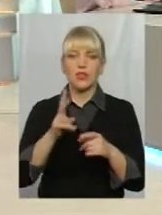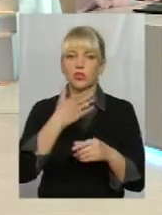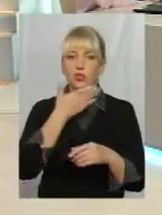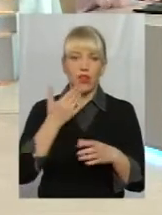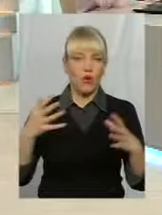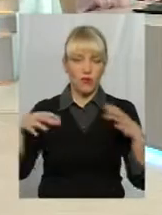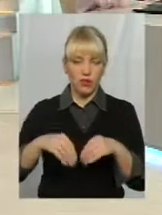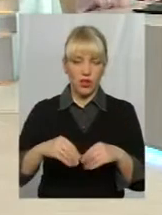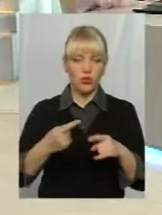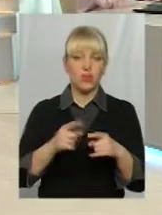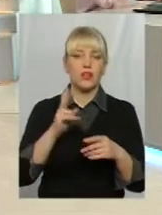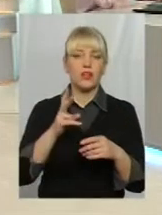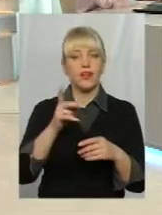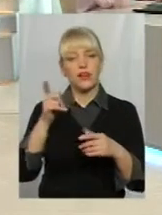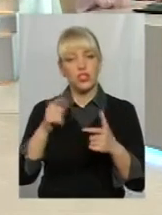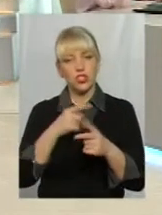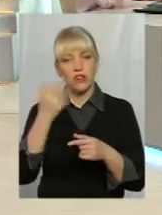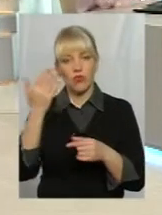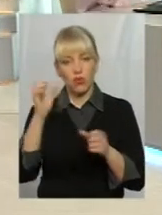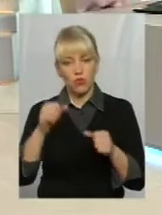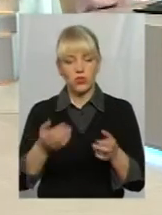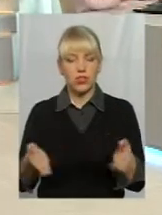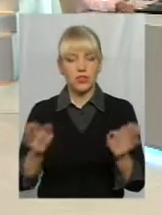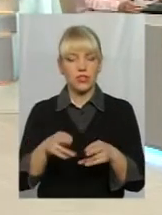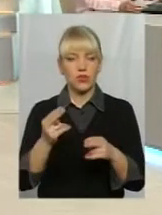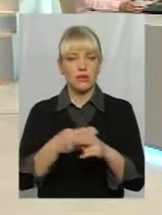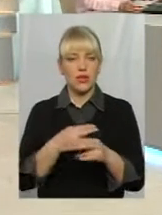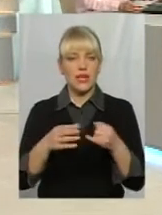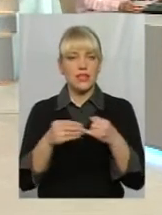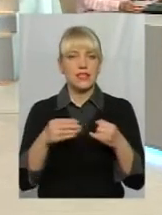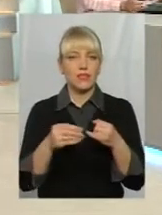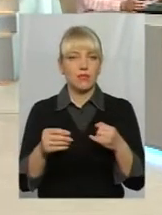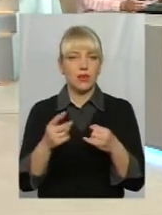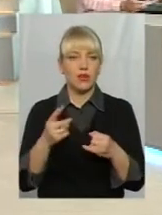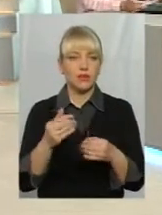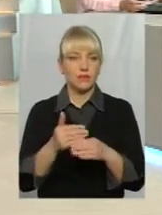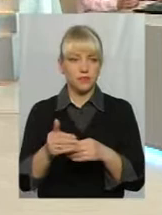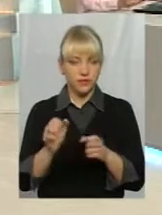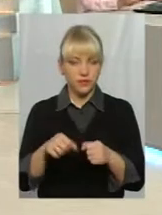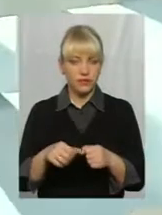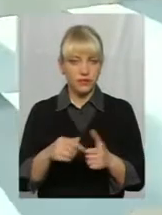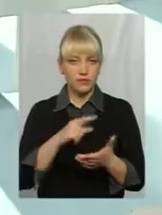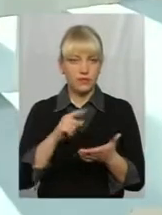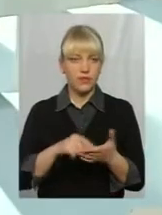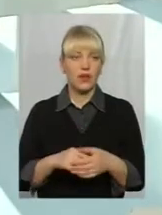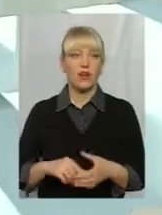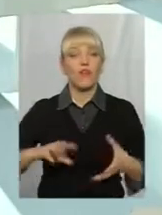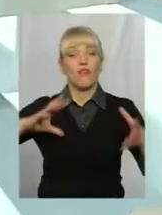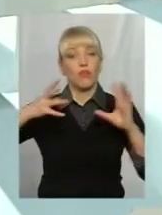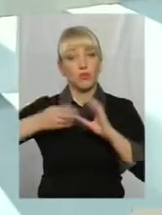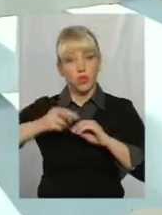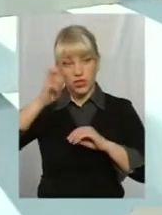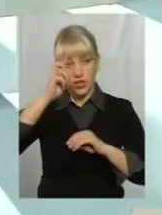'єднуються, вони можуть взагалі залишитись без землі, коли об'єднаються? Ну, взагалі, держава,